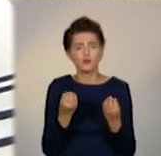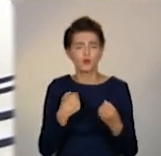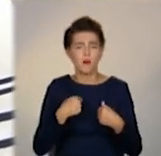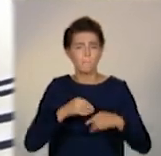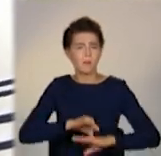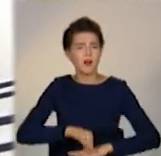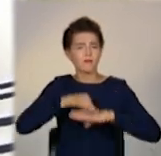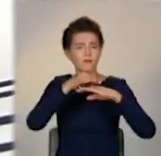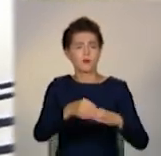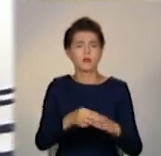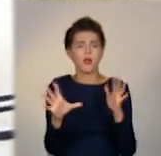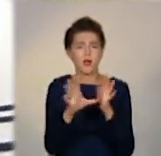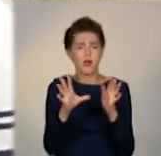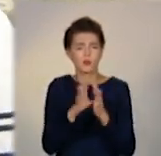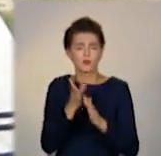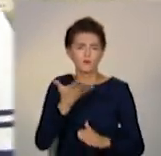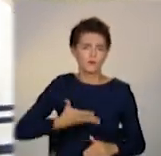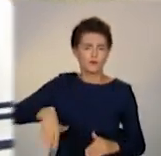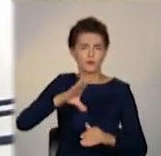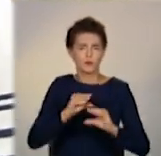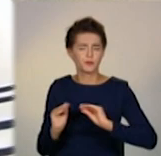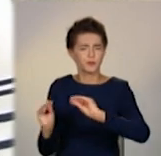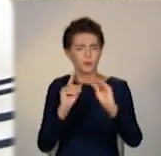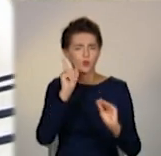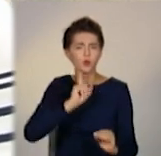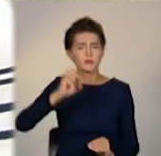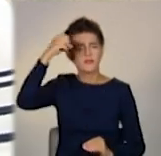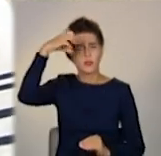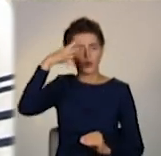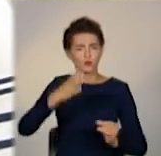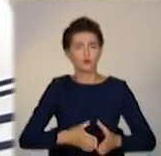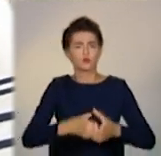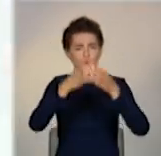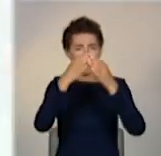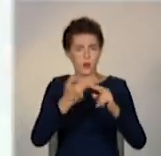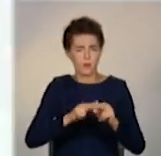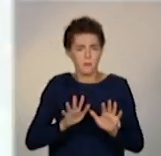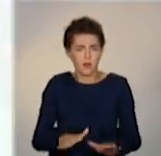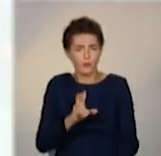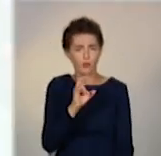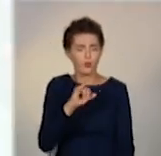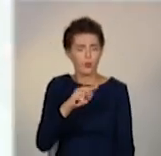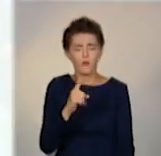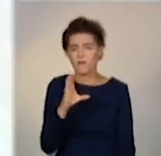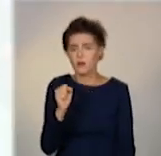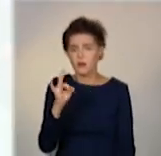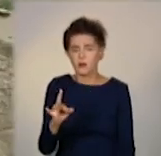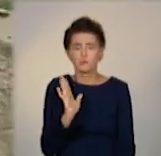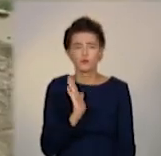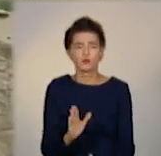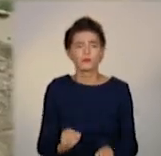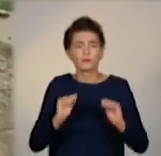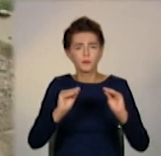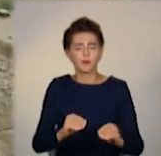електроснабження під осветительні столби цього бульвара. В районі автовокзалу встановлять великий